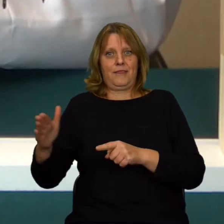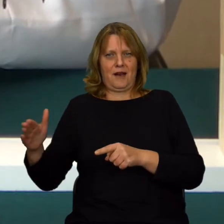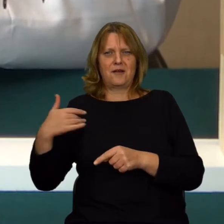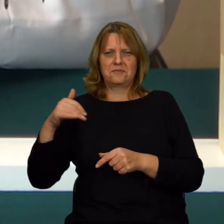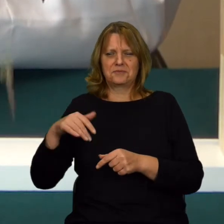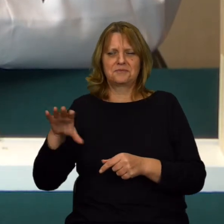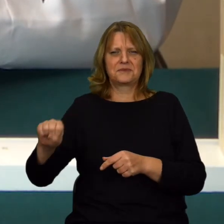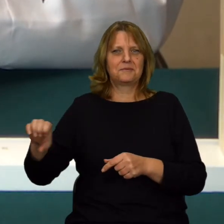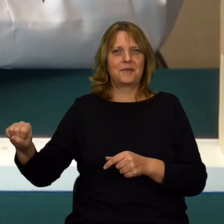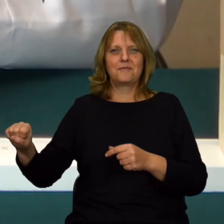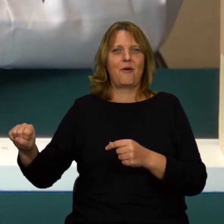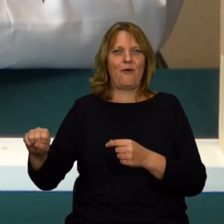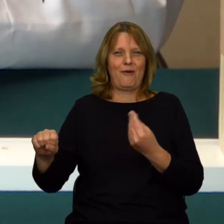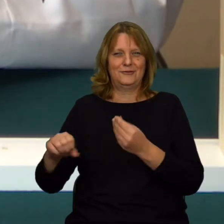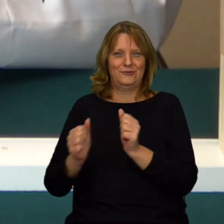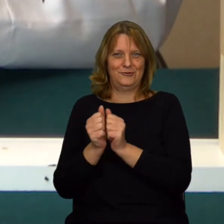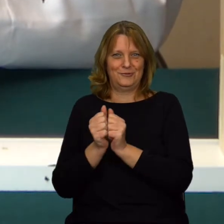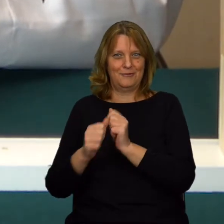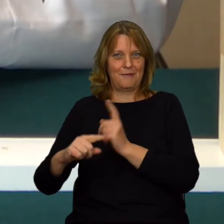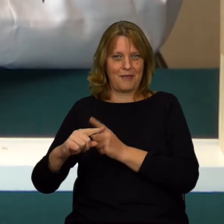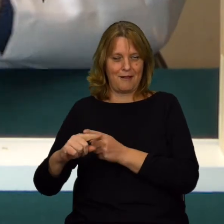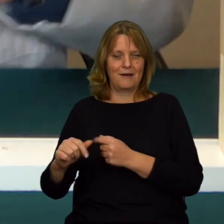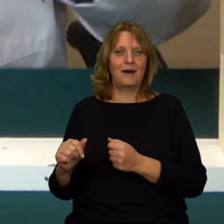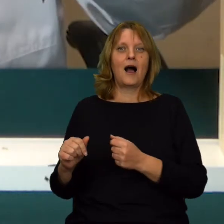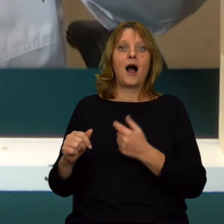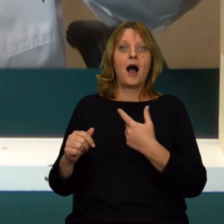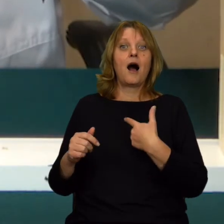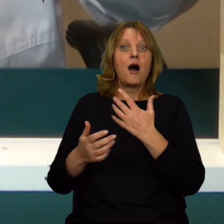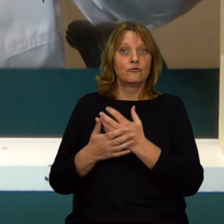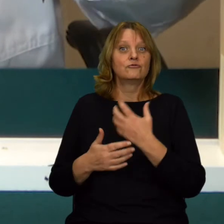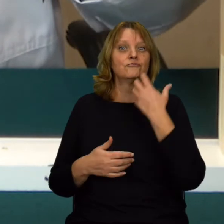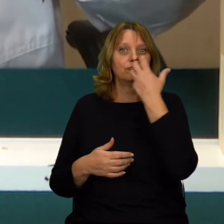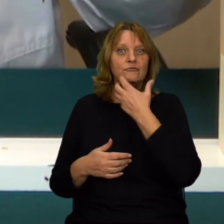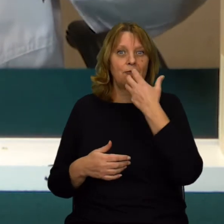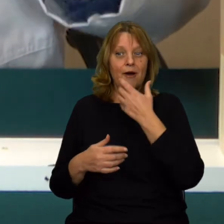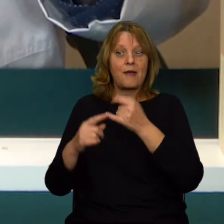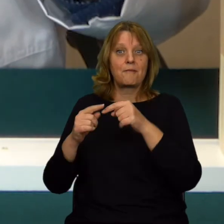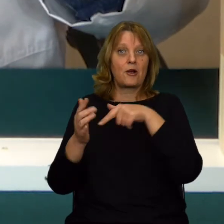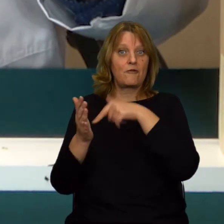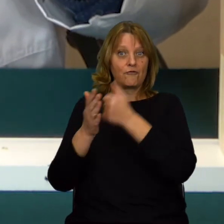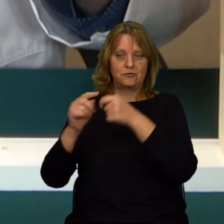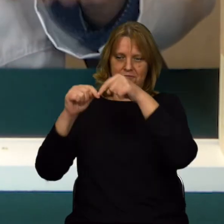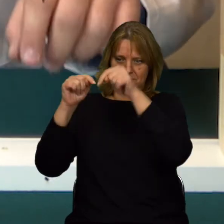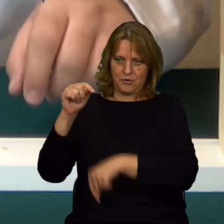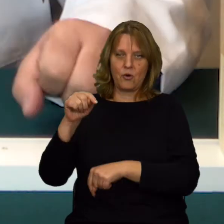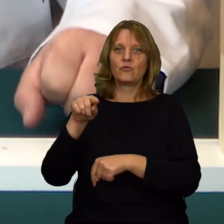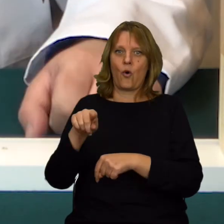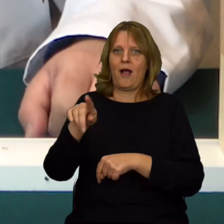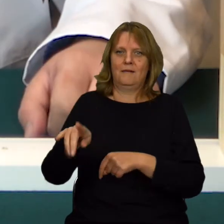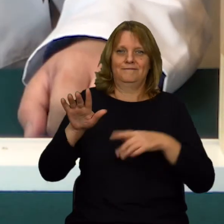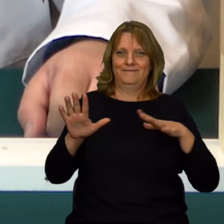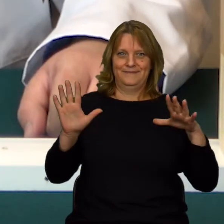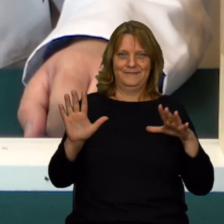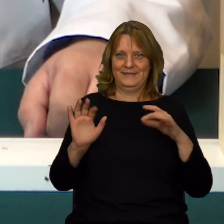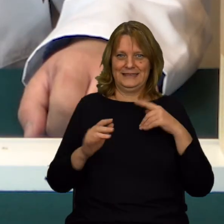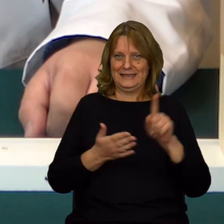miejscu ten metal jeszcze jest zimny. Tam gdzie już jest, tam gdzie już nie ma gwoździka, to tam palca nie